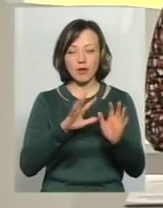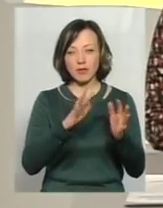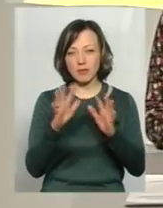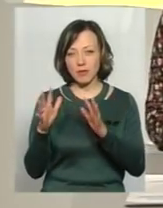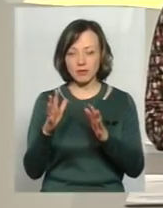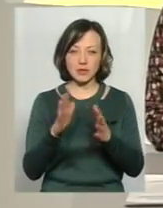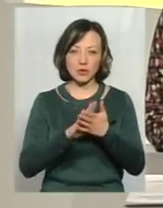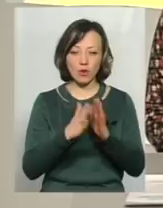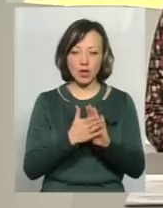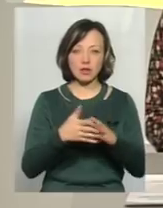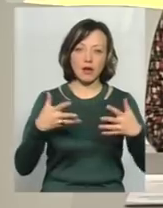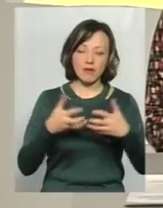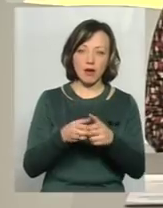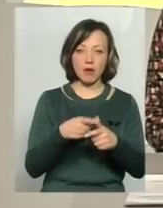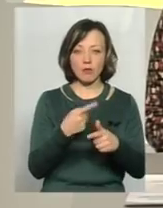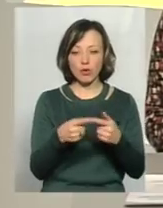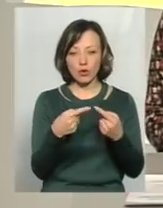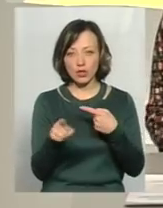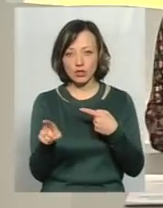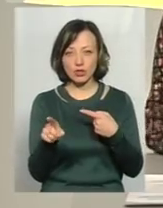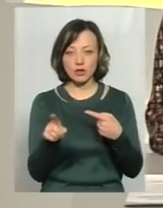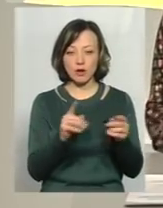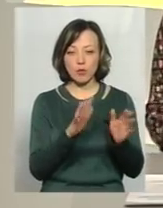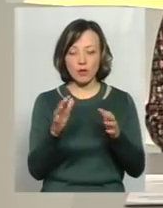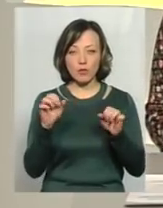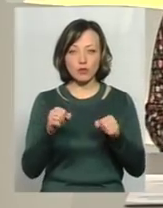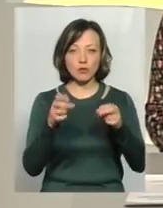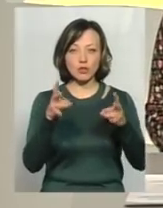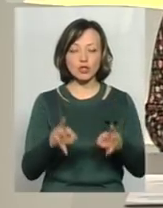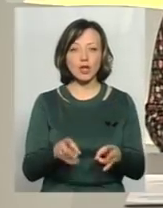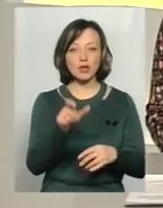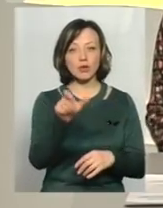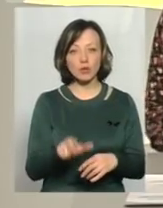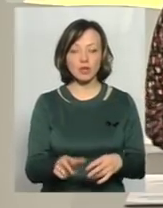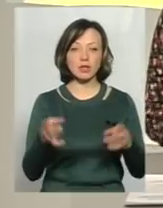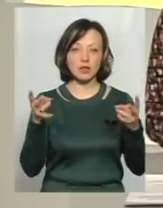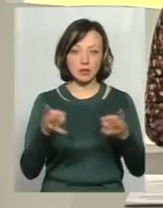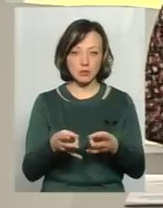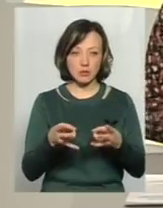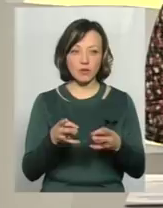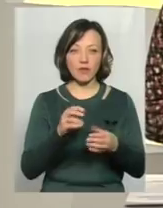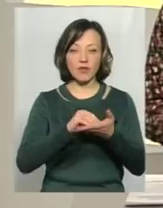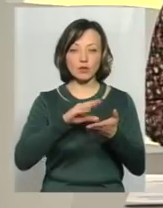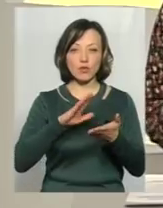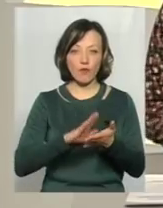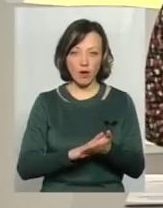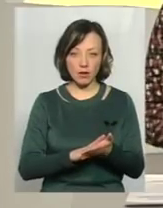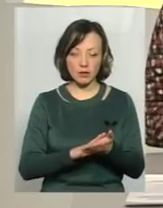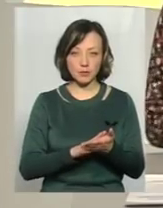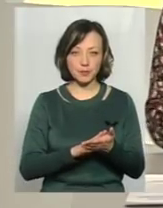ДТП або інші події, в яких може постраждати людина, також потрібно фіксувати